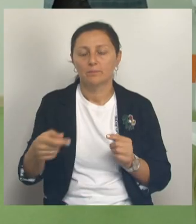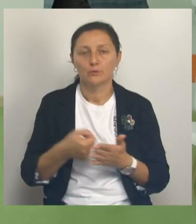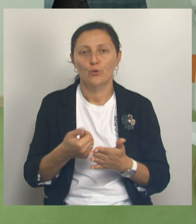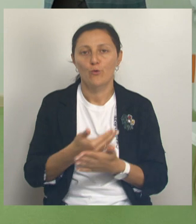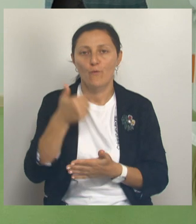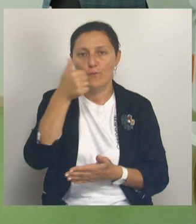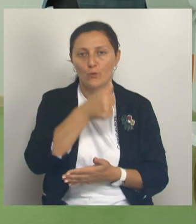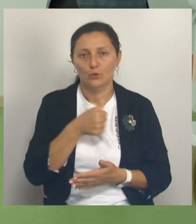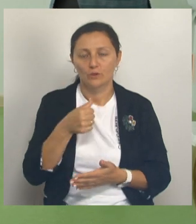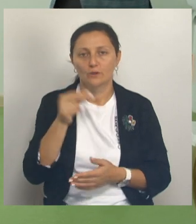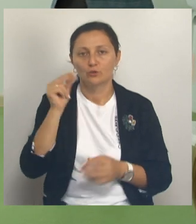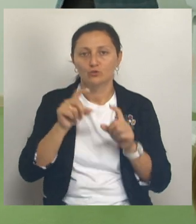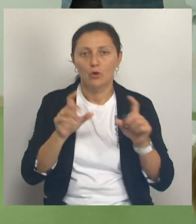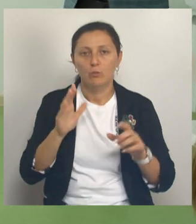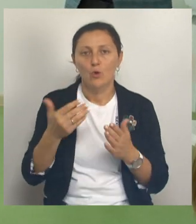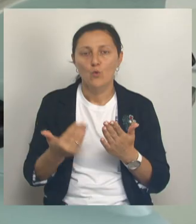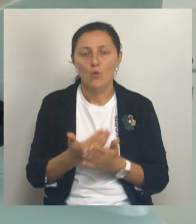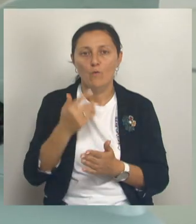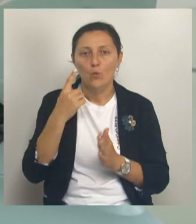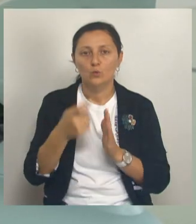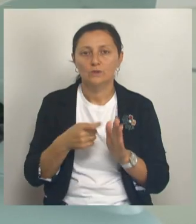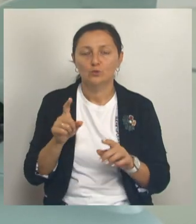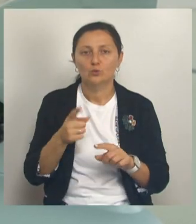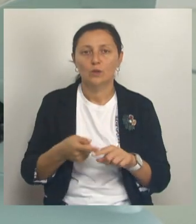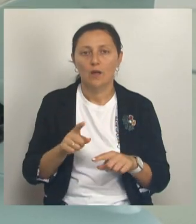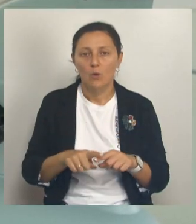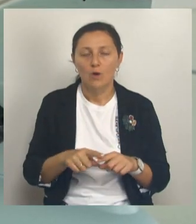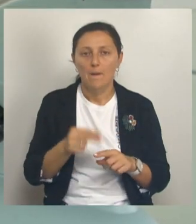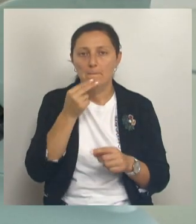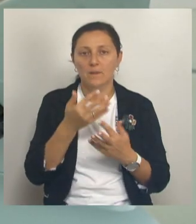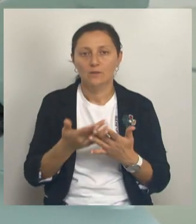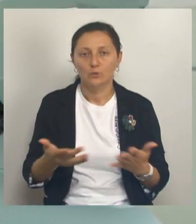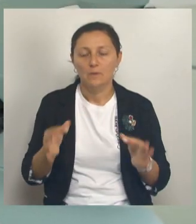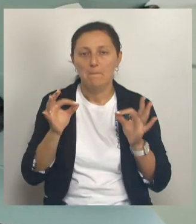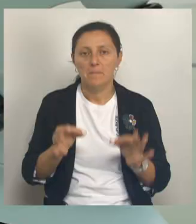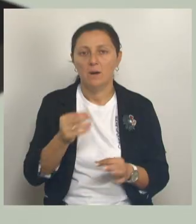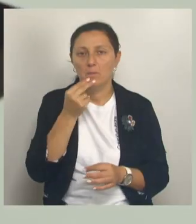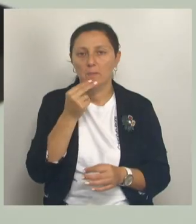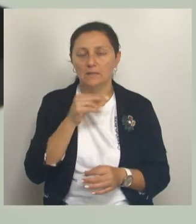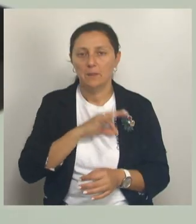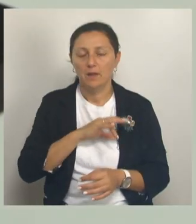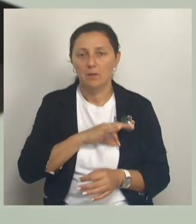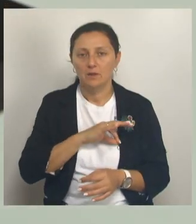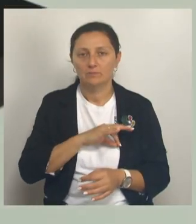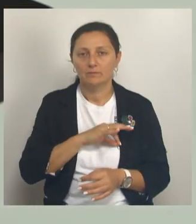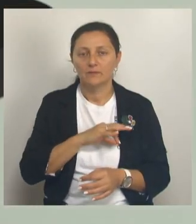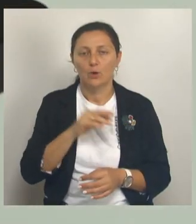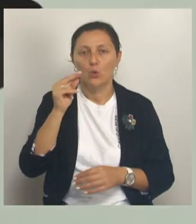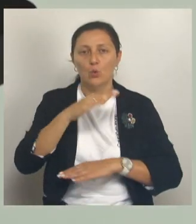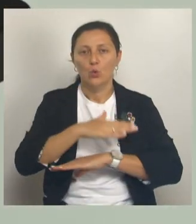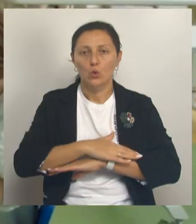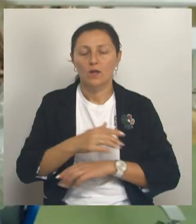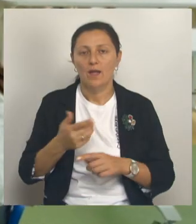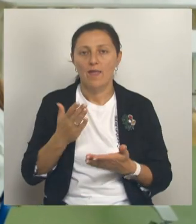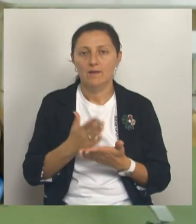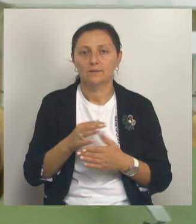года. Школьники больше узнают о земледелии, органической продукции, осознанном потреблении и перспективах его развития. Уроки включают в себя